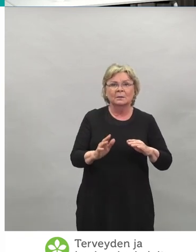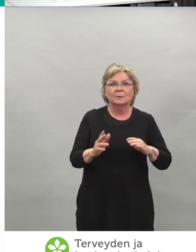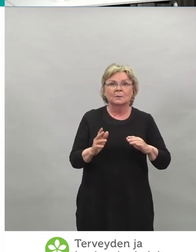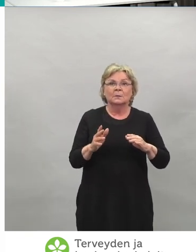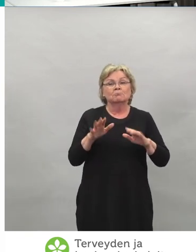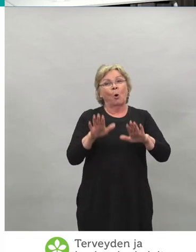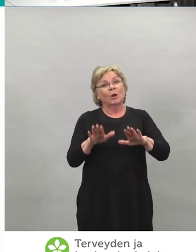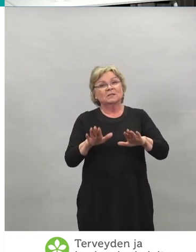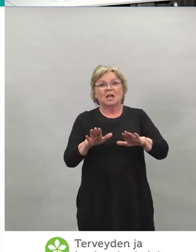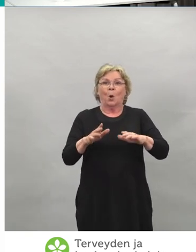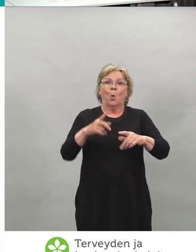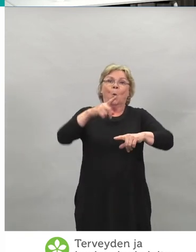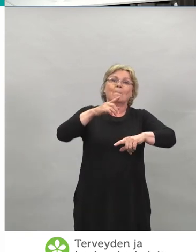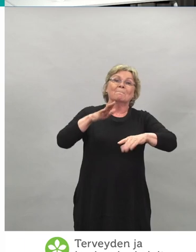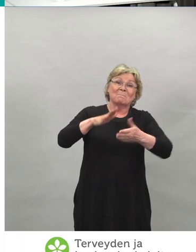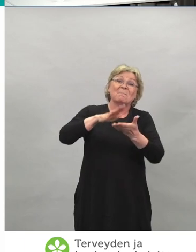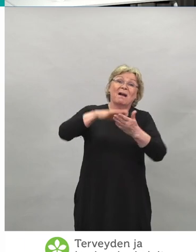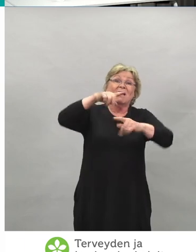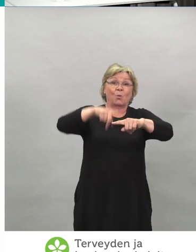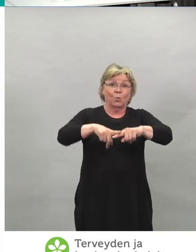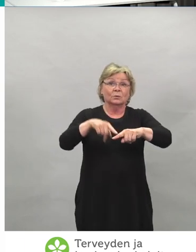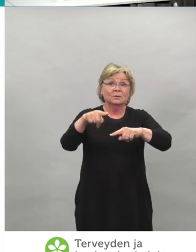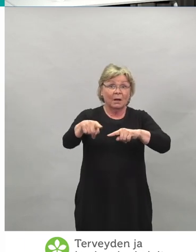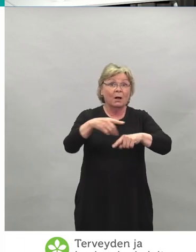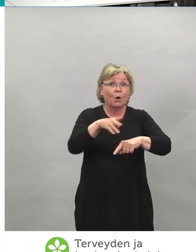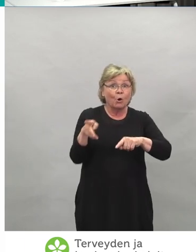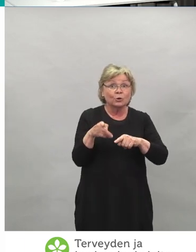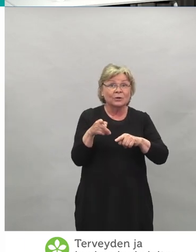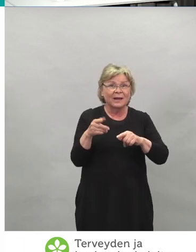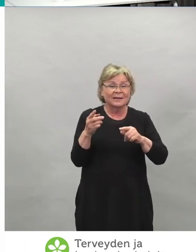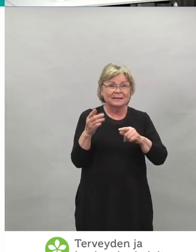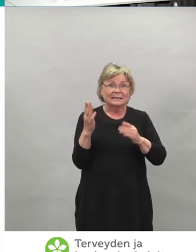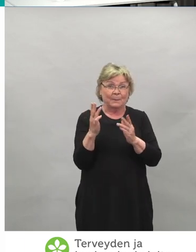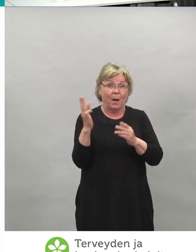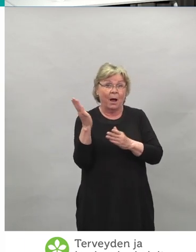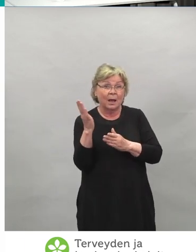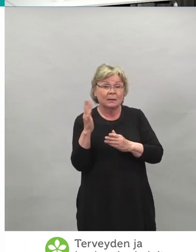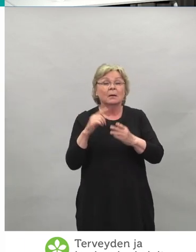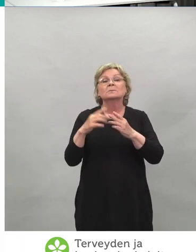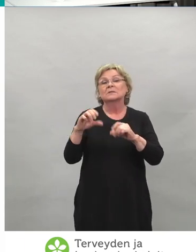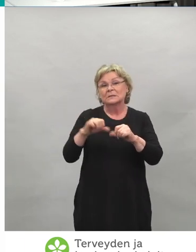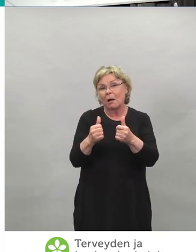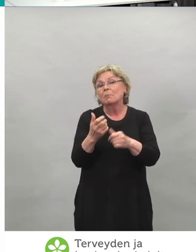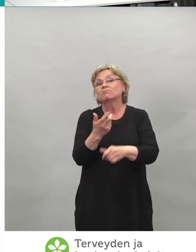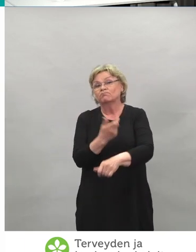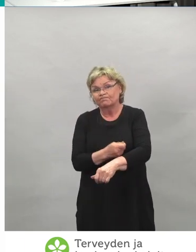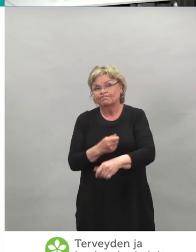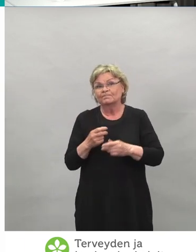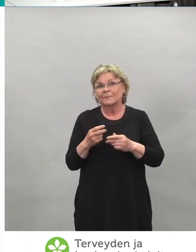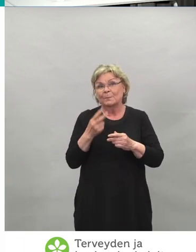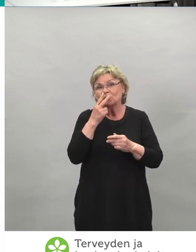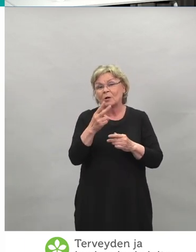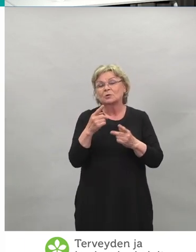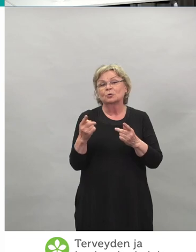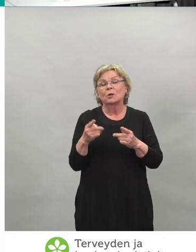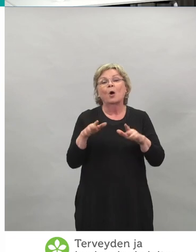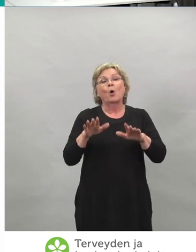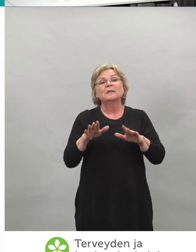nuorempia, niin heillä on oikeus saada rokotus. Ja se rokote haetaan siitä siitä oleskelukunnasta.